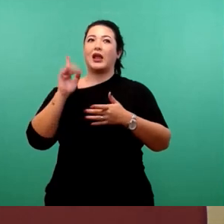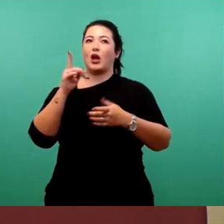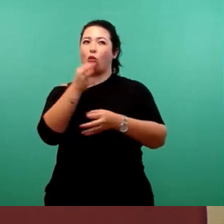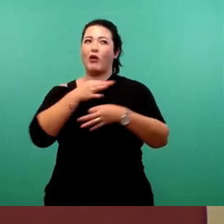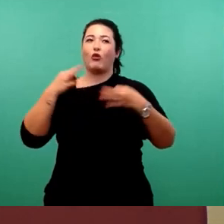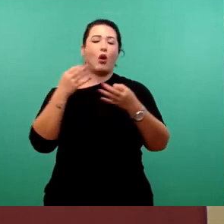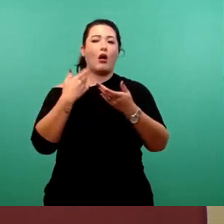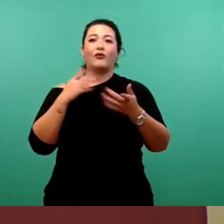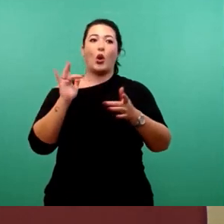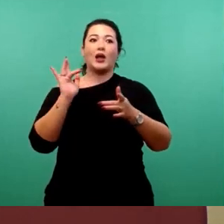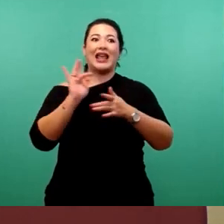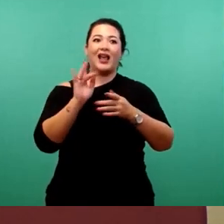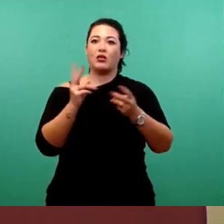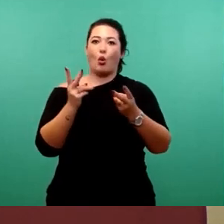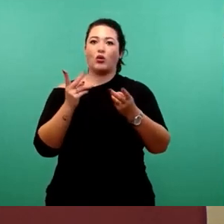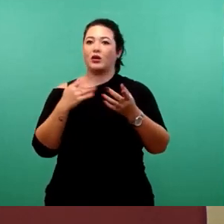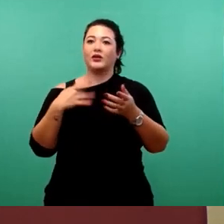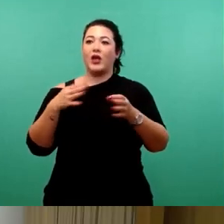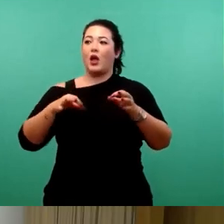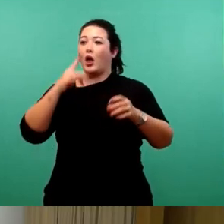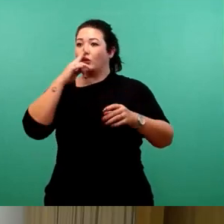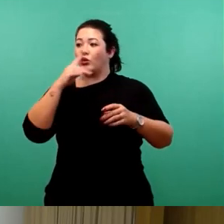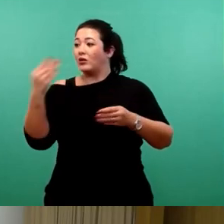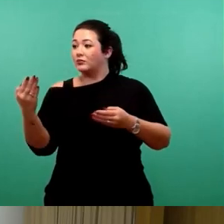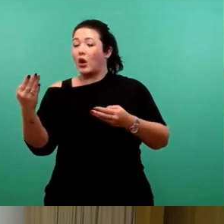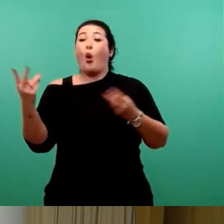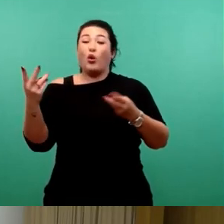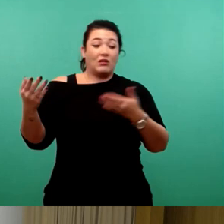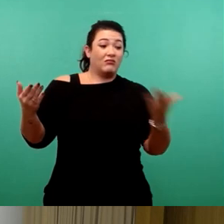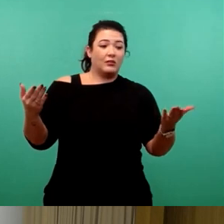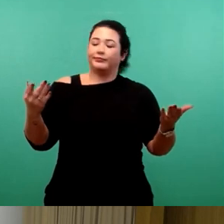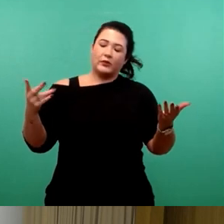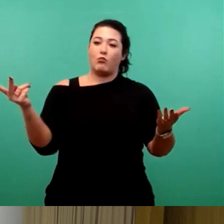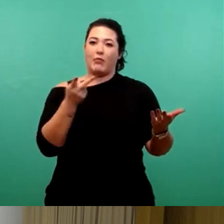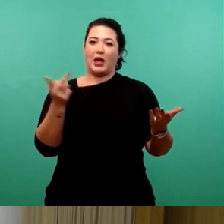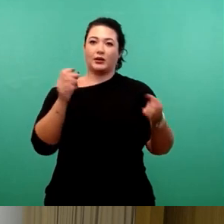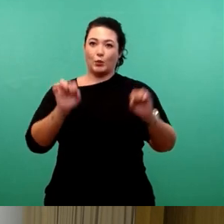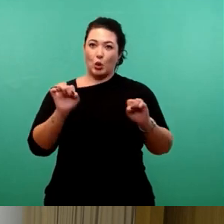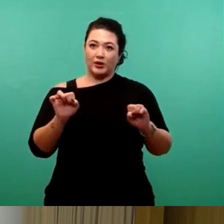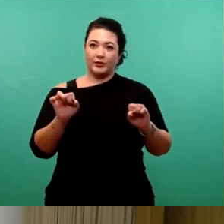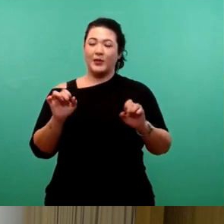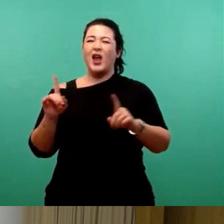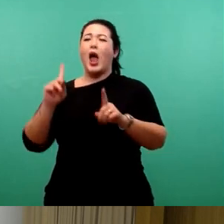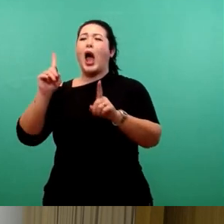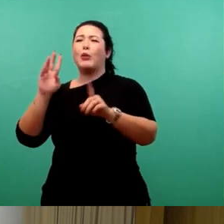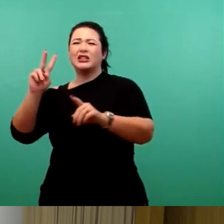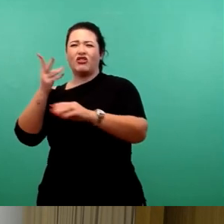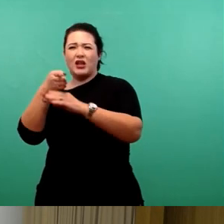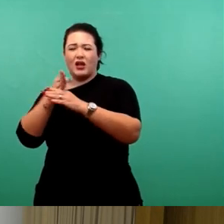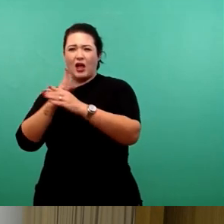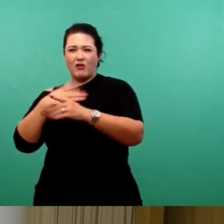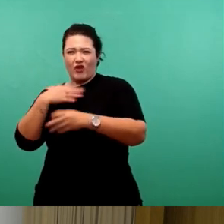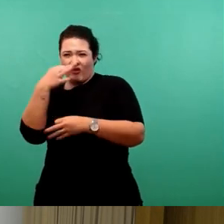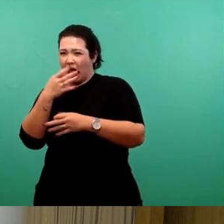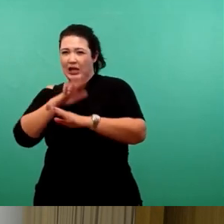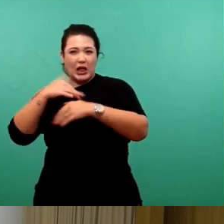anderen. Das ist bei beiden möglich. Sie haben mir den zweiten Teil meiner Frage leider nicht beantwortet, deswegen